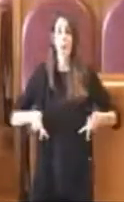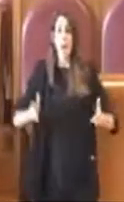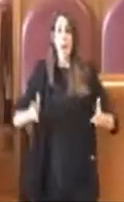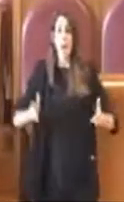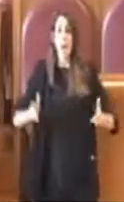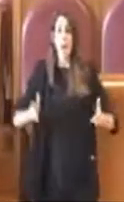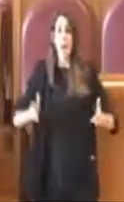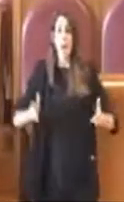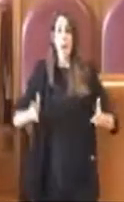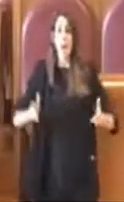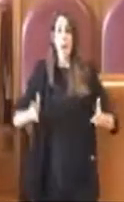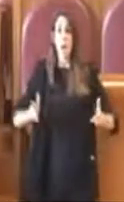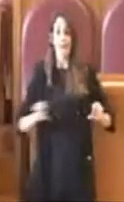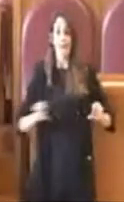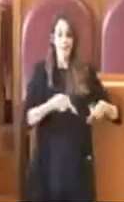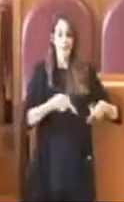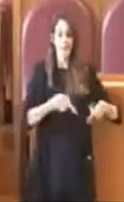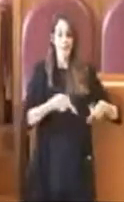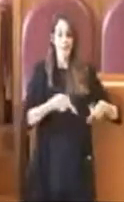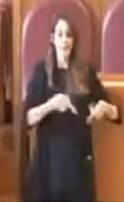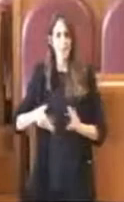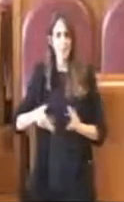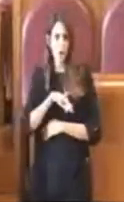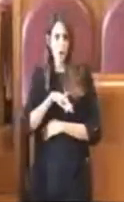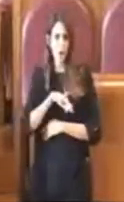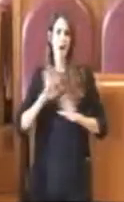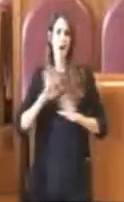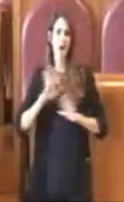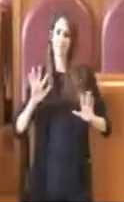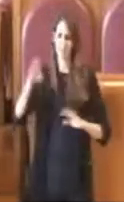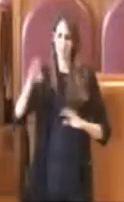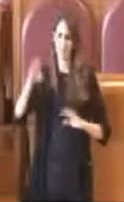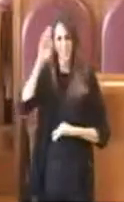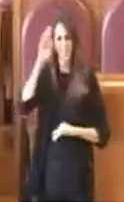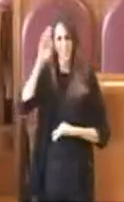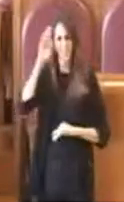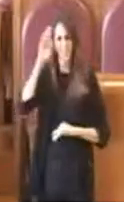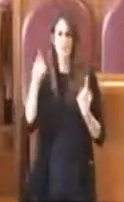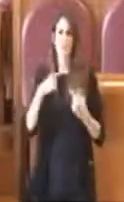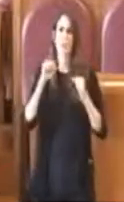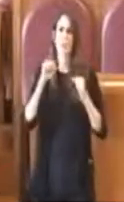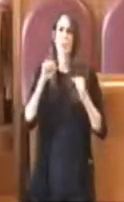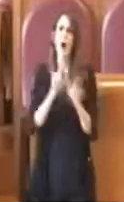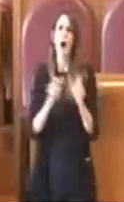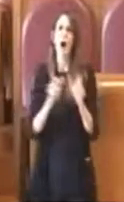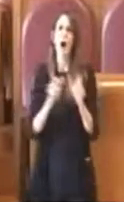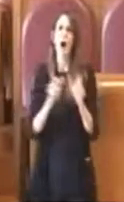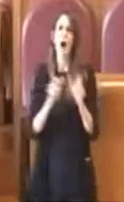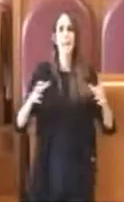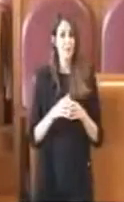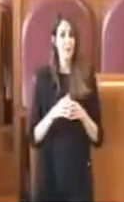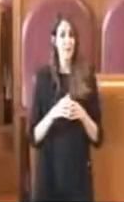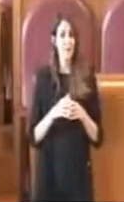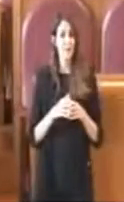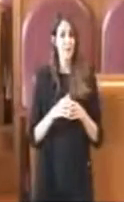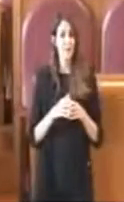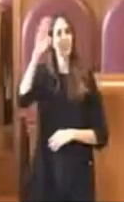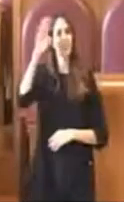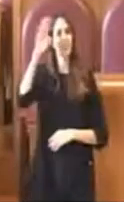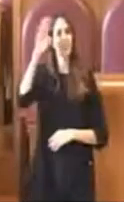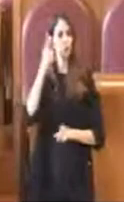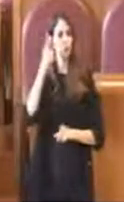tanto ci si può sedere perché chiaramente equivalrebbe ad un assembramento, perciò insomma su questo bisogna fare attenzione,